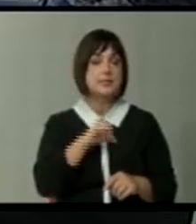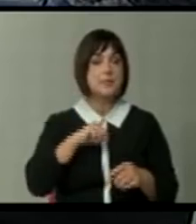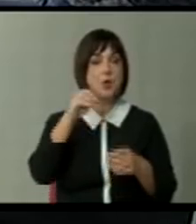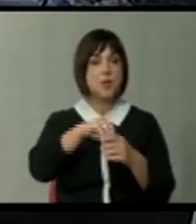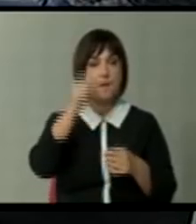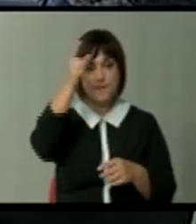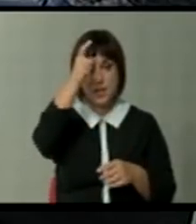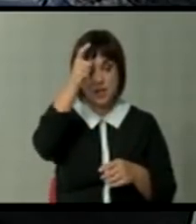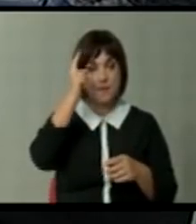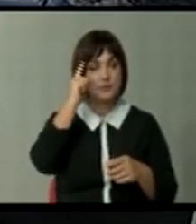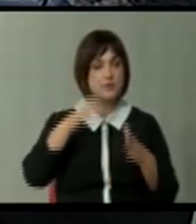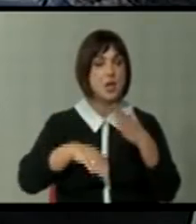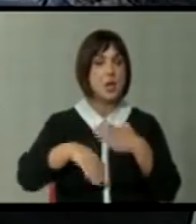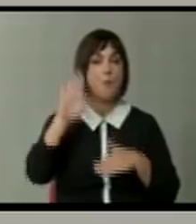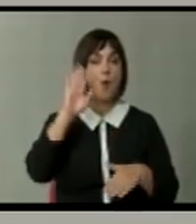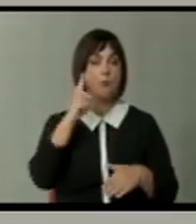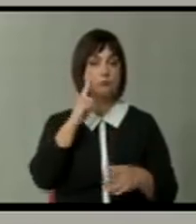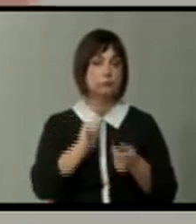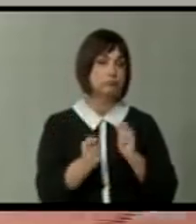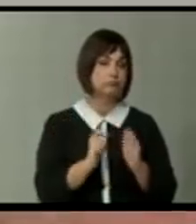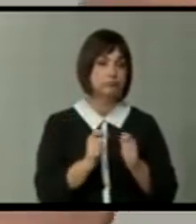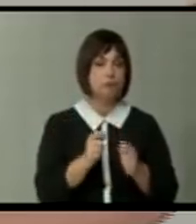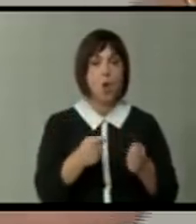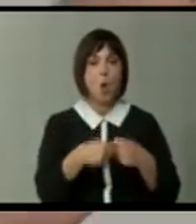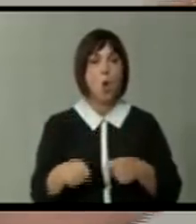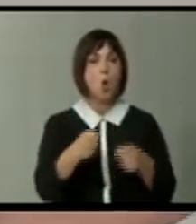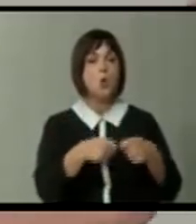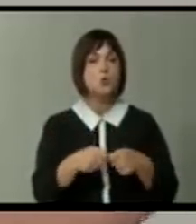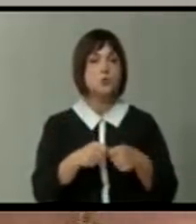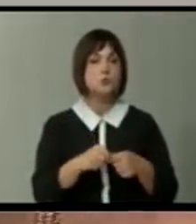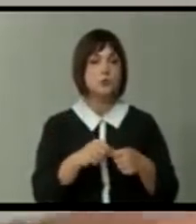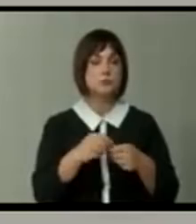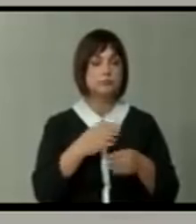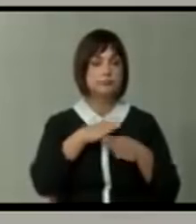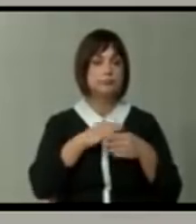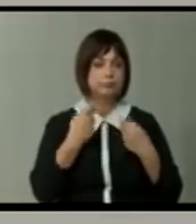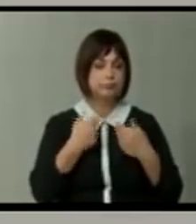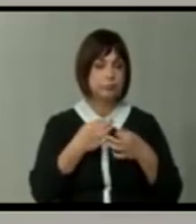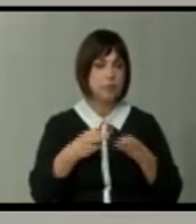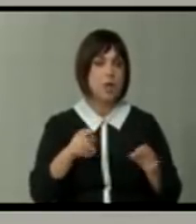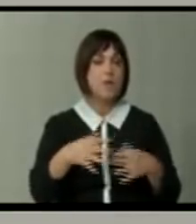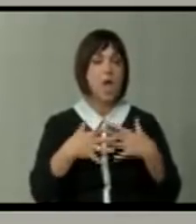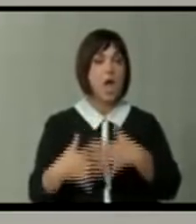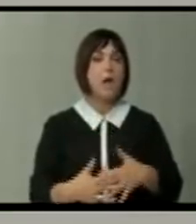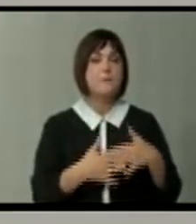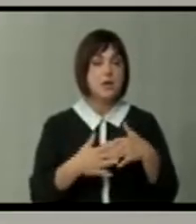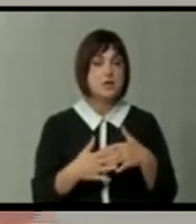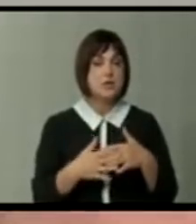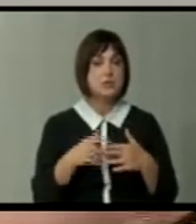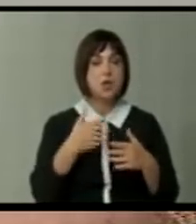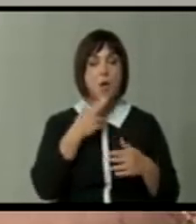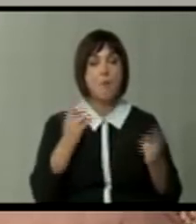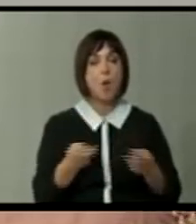Белград, мислам дека повеќе тактишки организирано со аминување на американците за